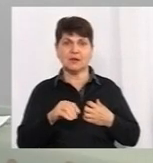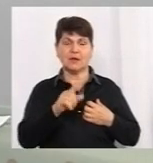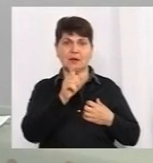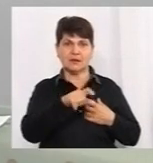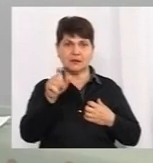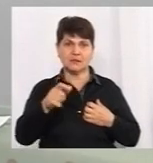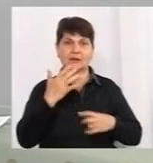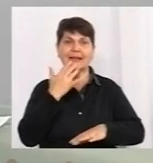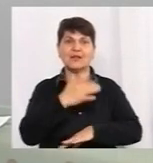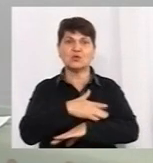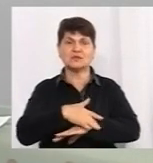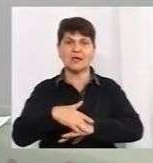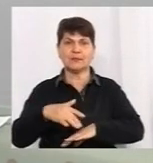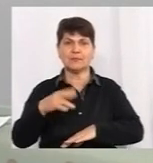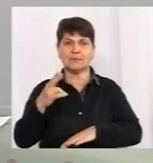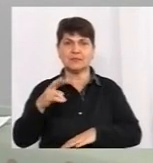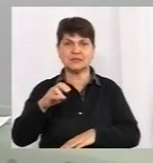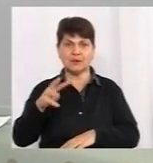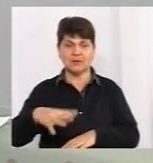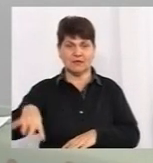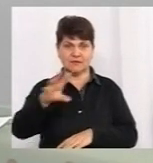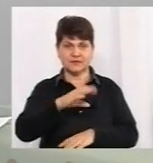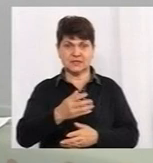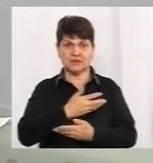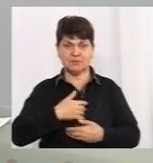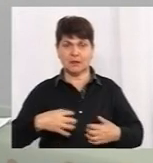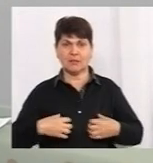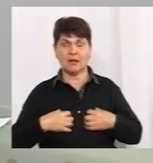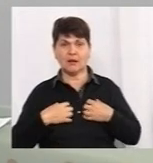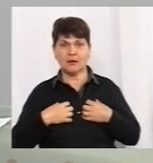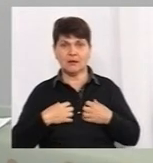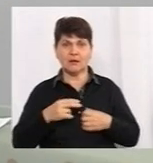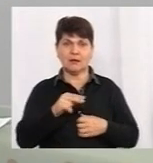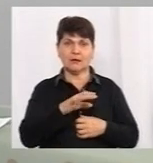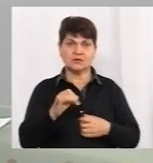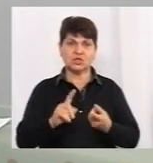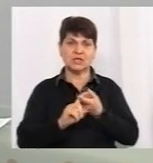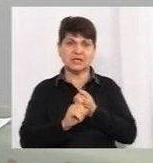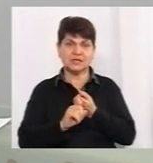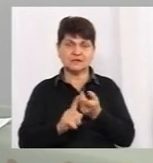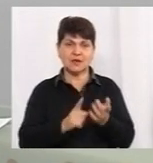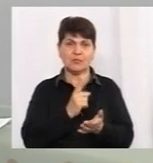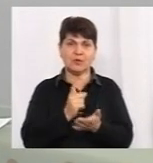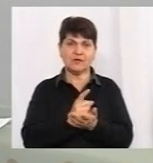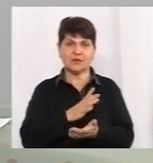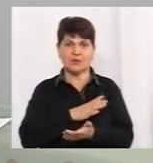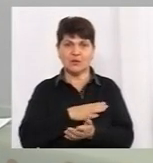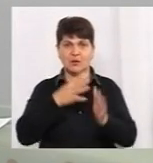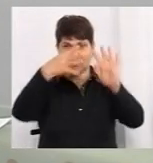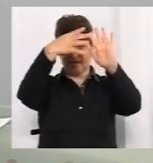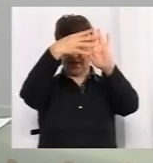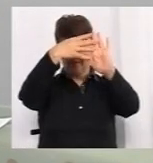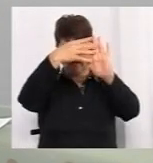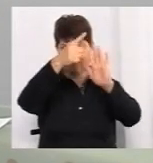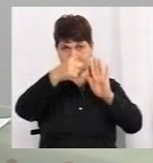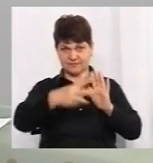іноценцям. Ми чи нав'язані тим? Чи ця дезинфекція має проводитися ходом з 9-му поведку